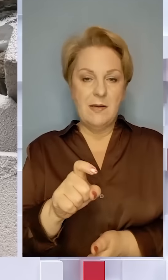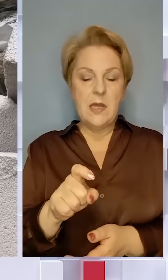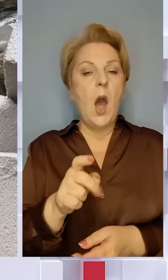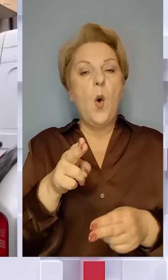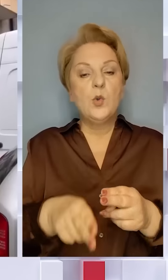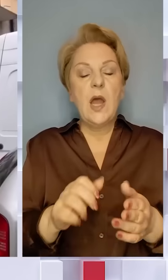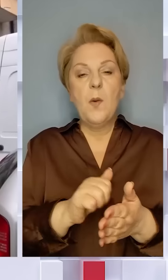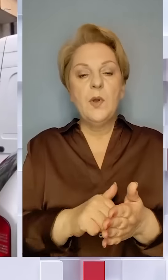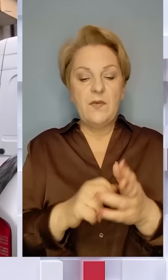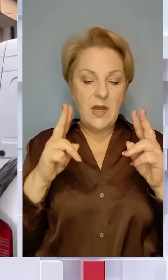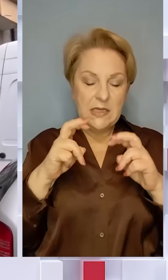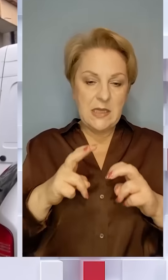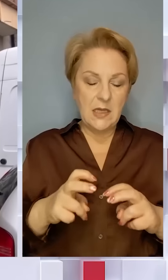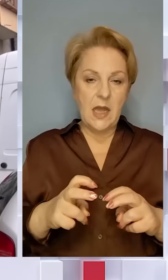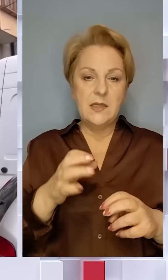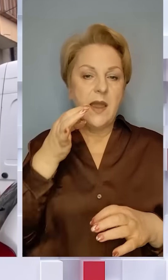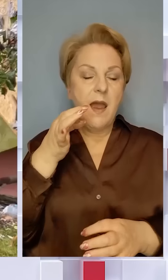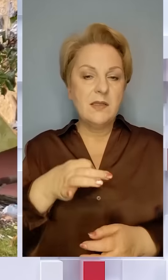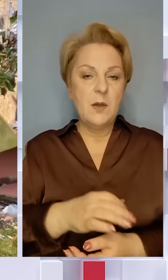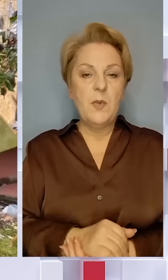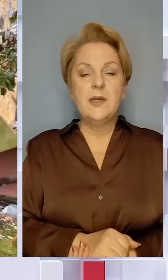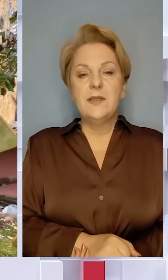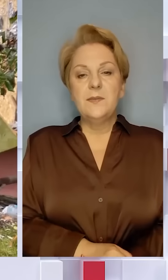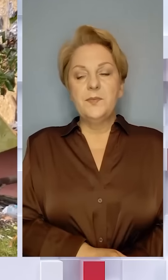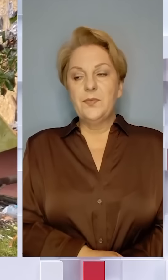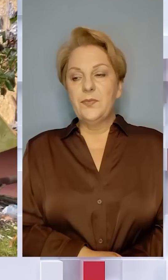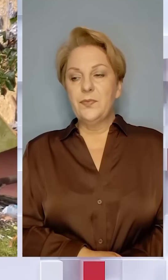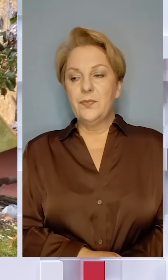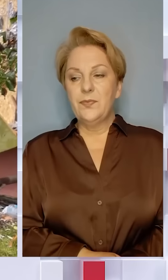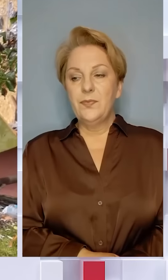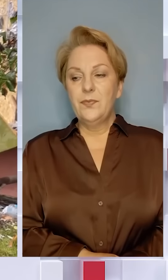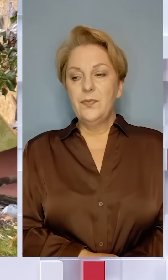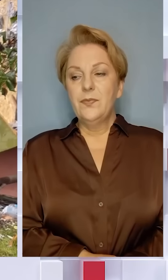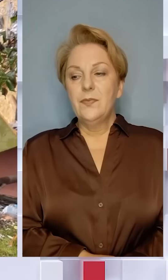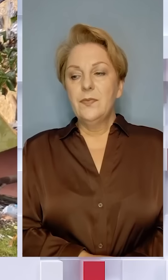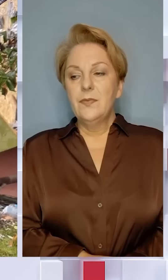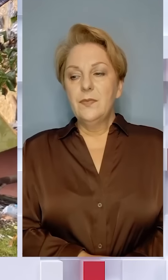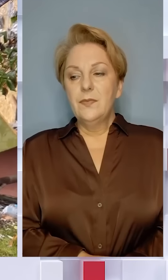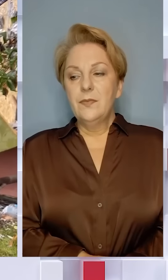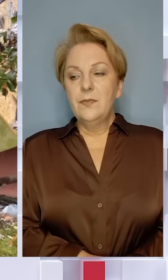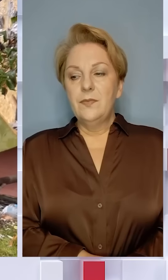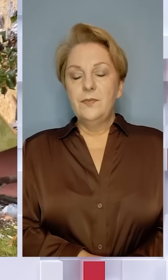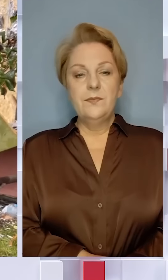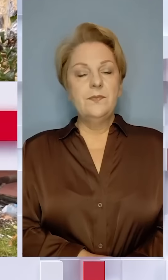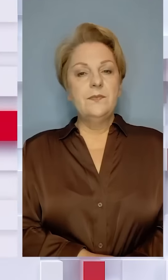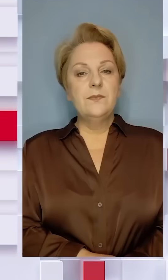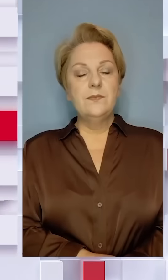остаточну причину з'ясовуватимуть експерти. Світлана Виніщук, Станіслав Бубузький, Закарпаття, ТСН 1.7.